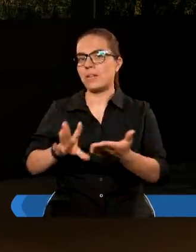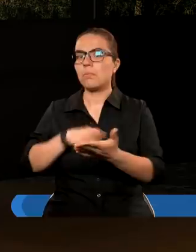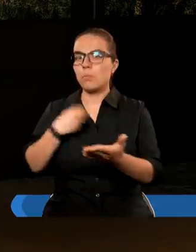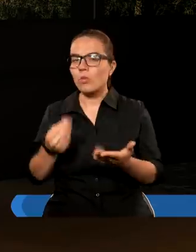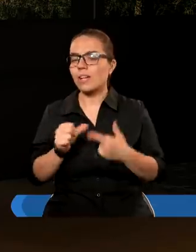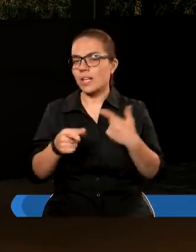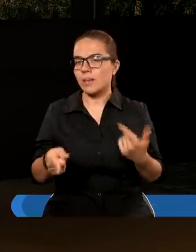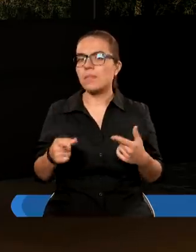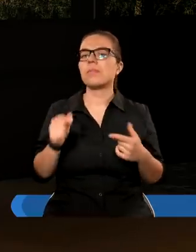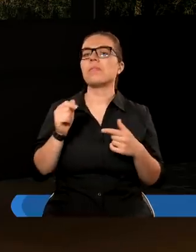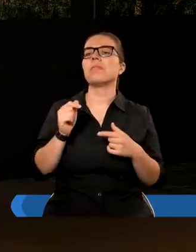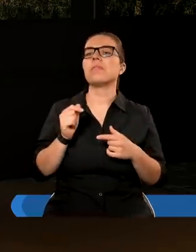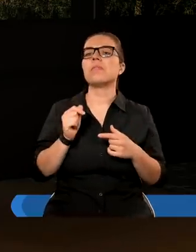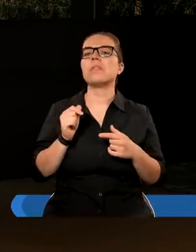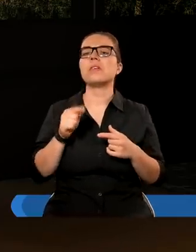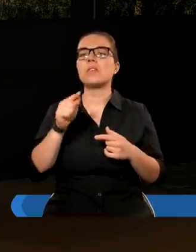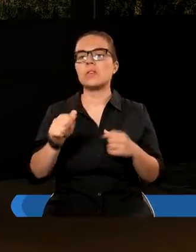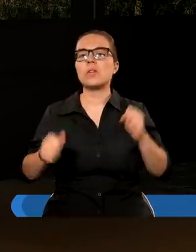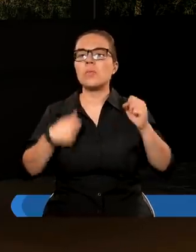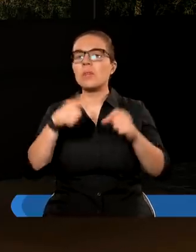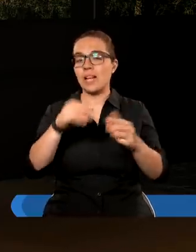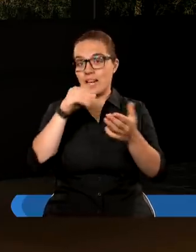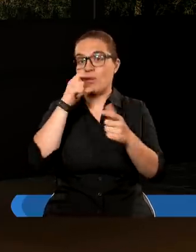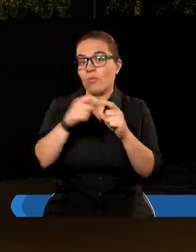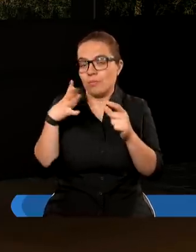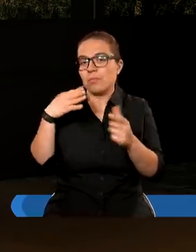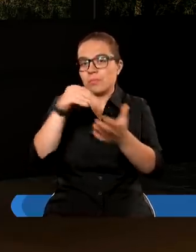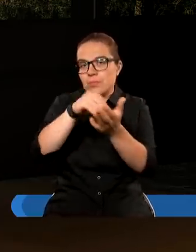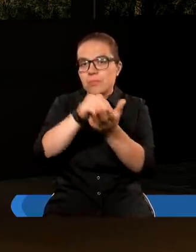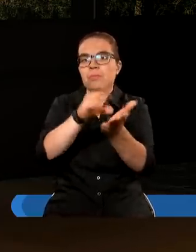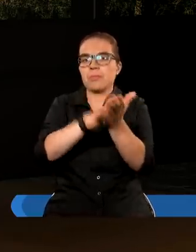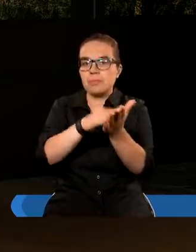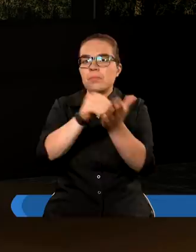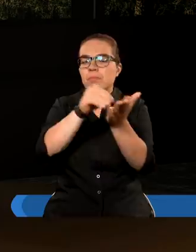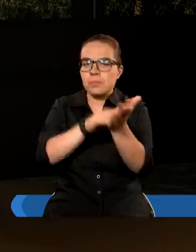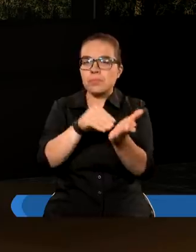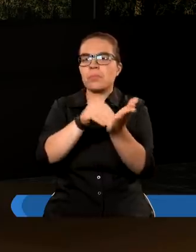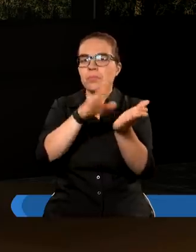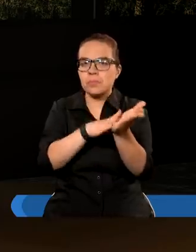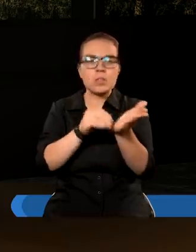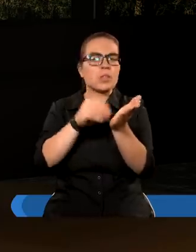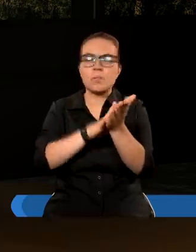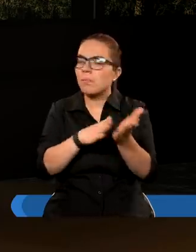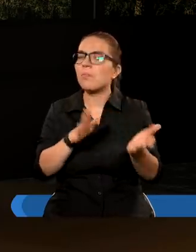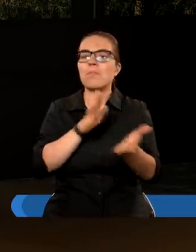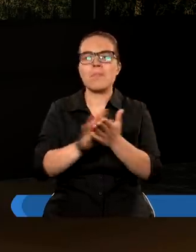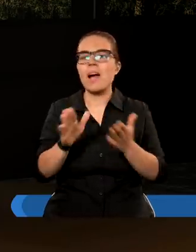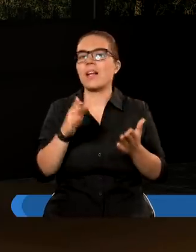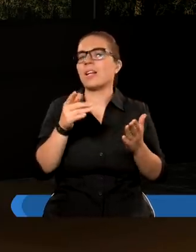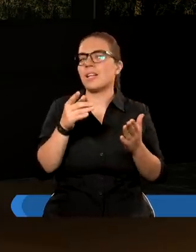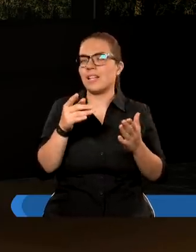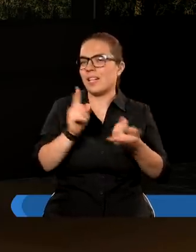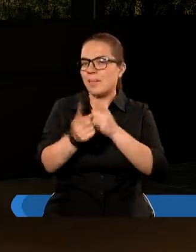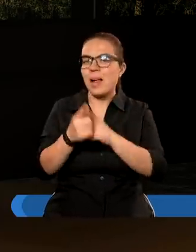A my możemy z tego samego korzystać, ponieważ te słowa zostały spisane. I tak jak ten fragment, gdzie są spisane te ostrzeżenia, tak również wiele innych